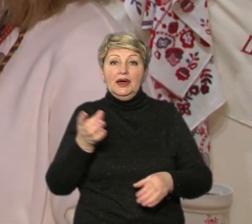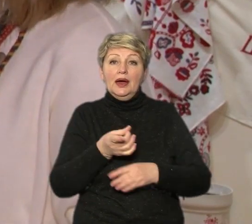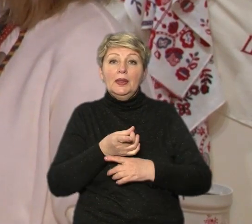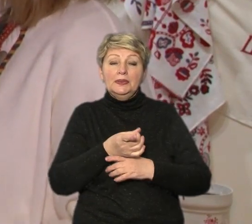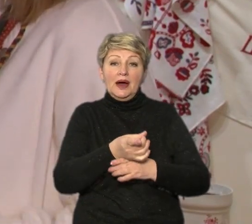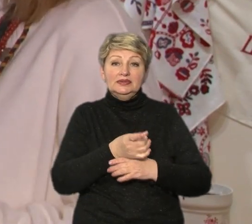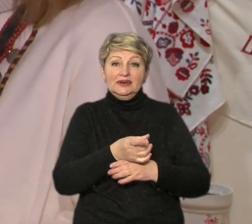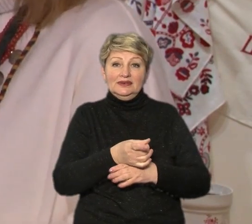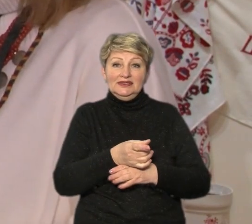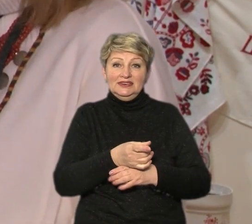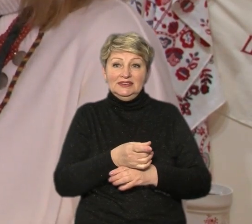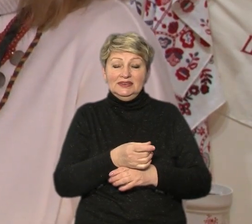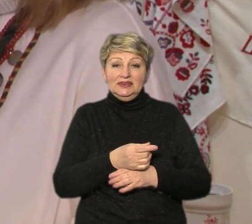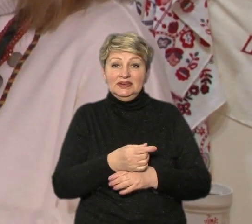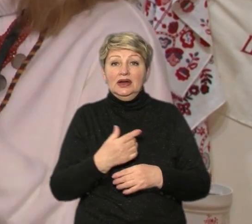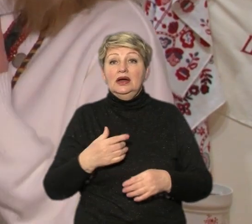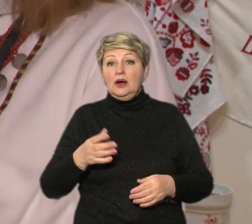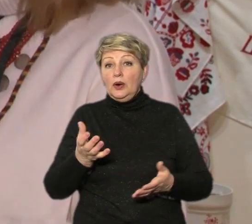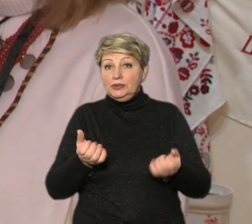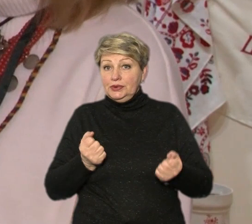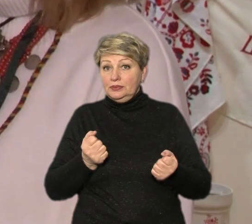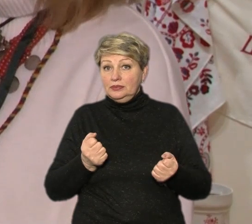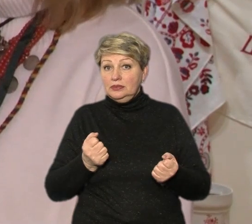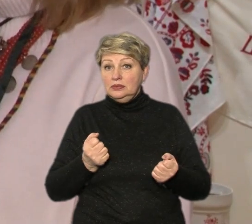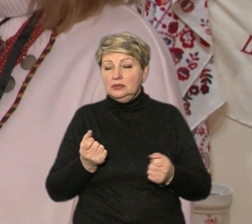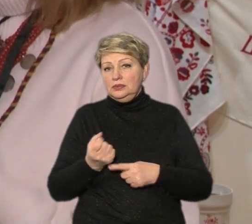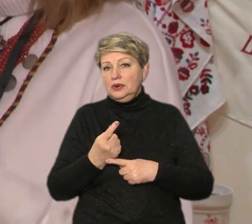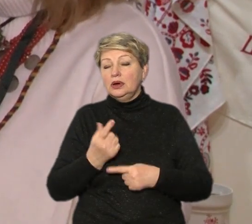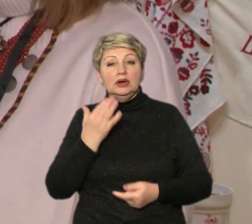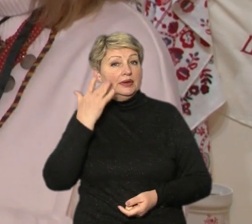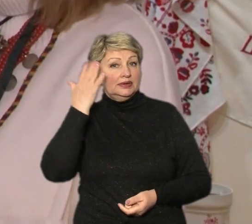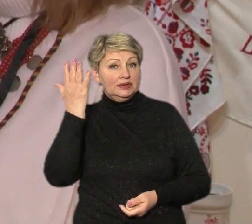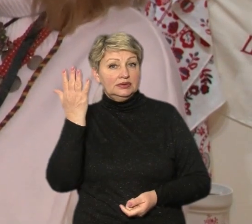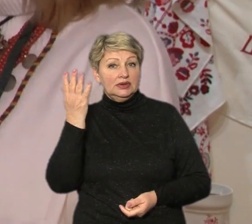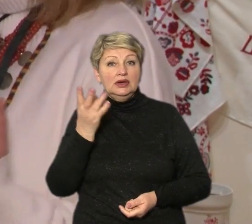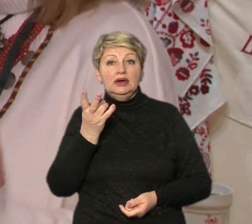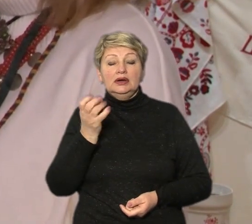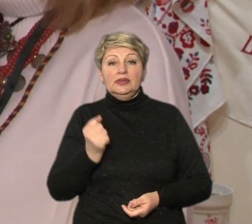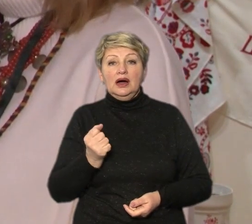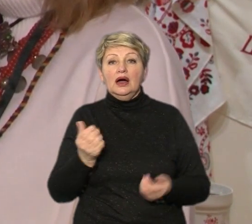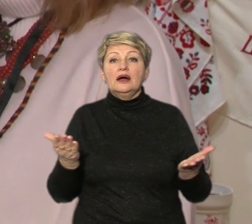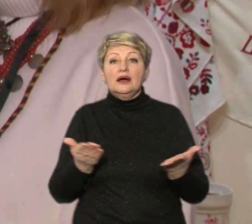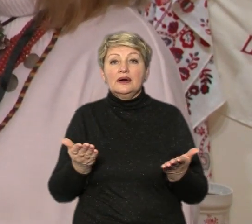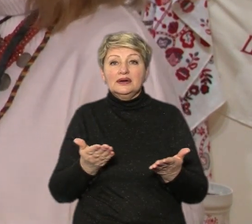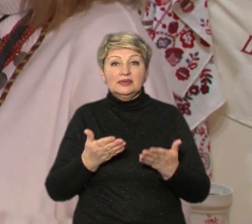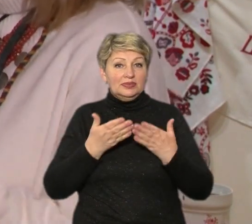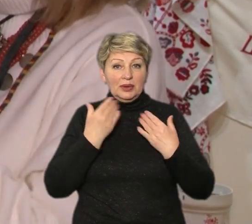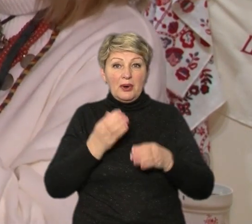отримавши їх, приходить така ідея на предметах, які несуть не життя,